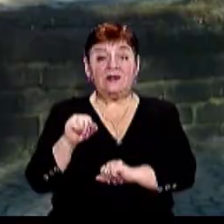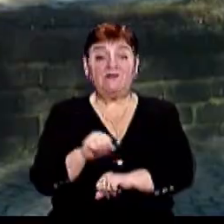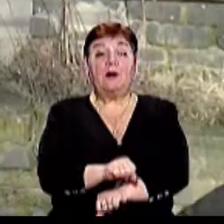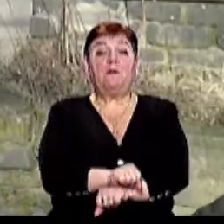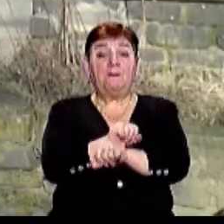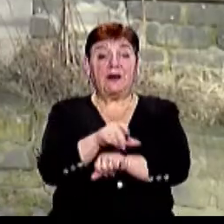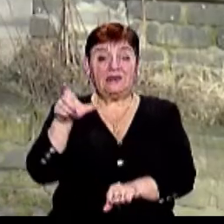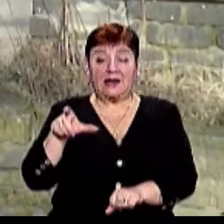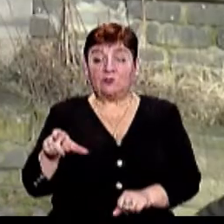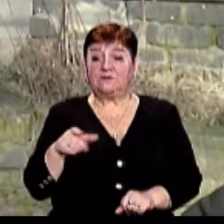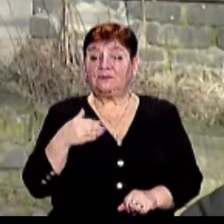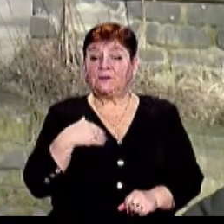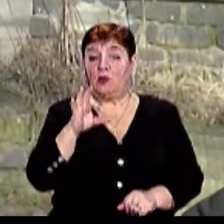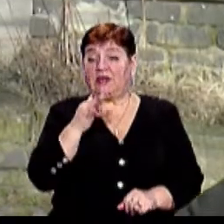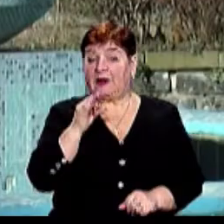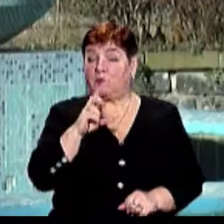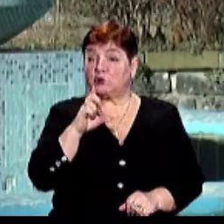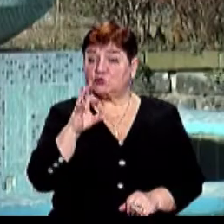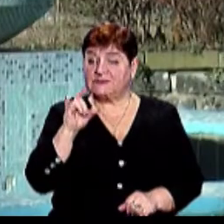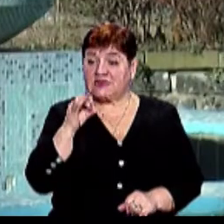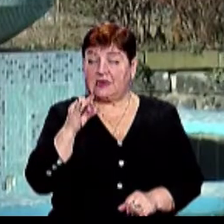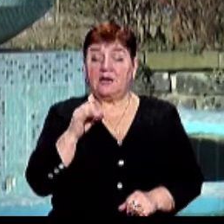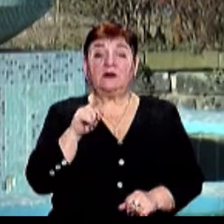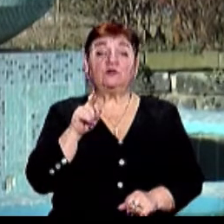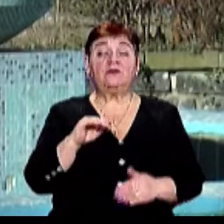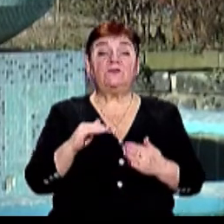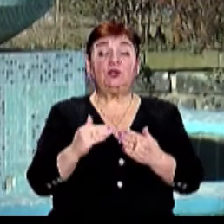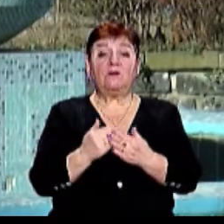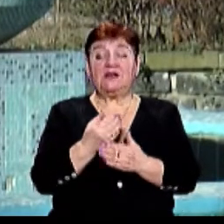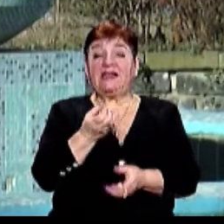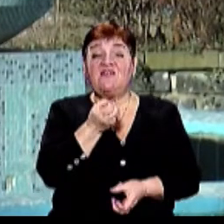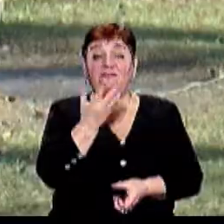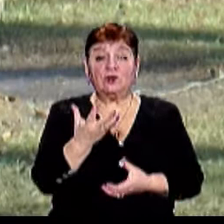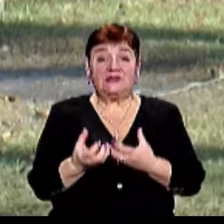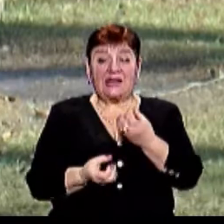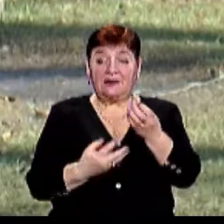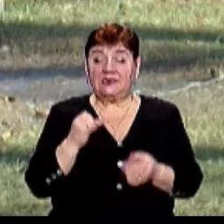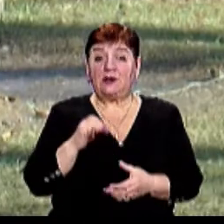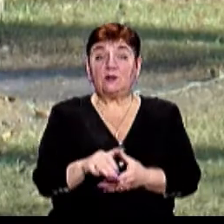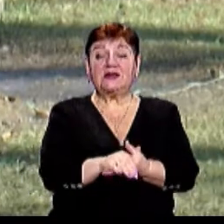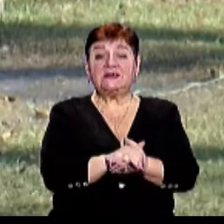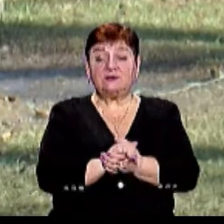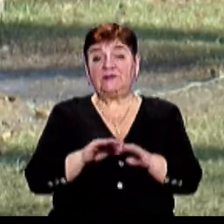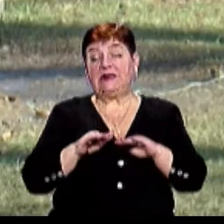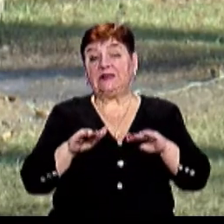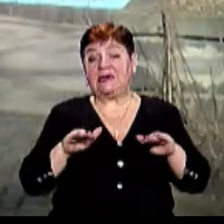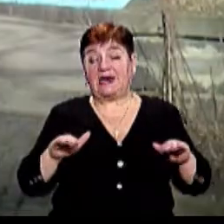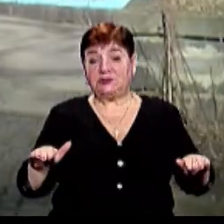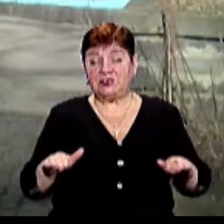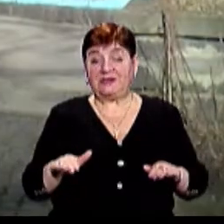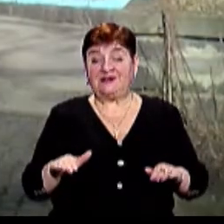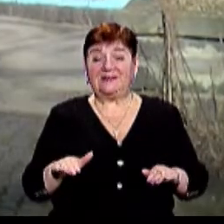розповідає головний архітектор Ужгорода Олег Боршовський Має бути відновлений фонтан і організований дитячий майданчик